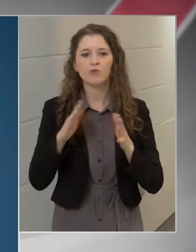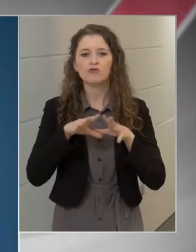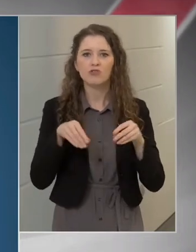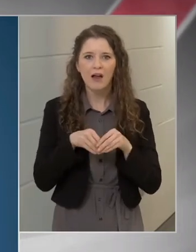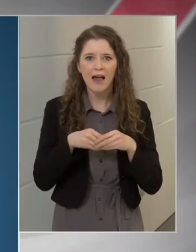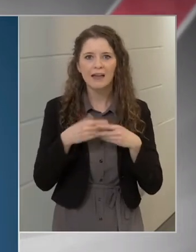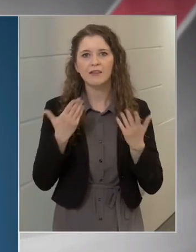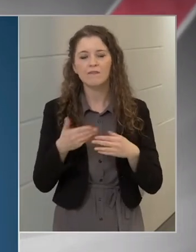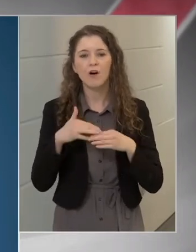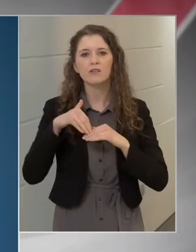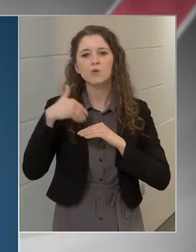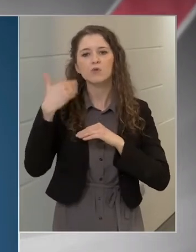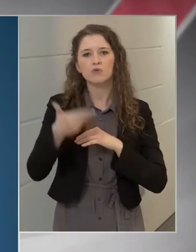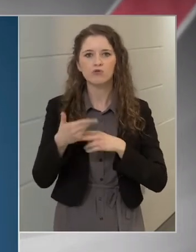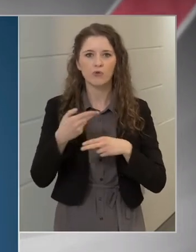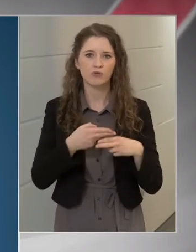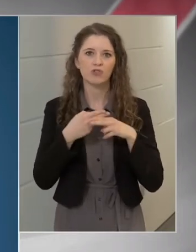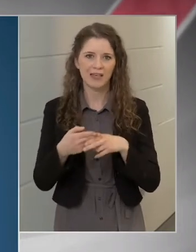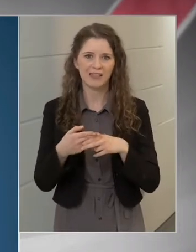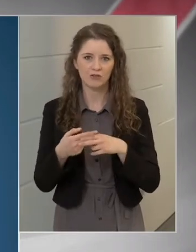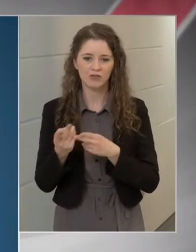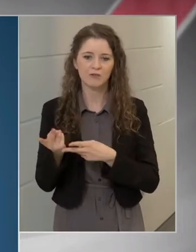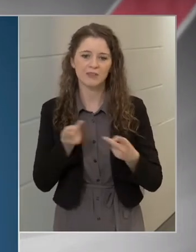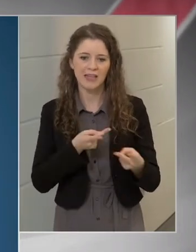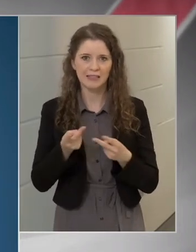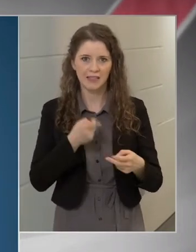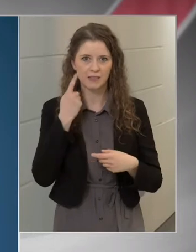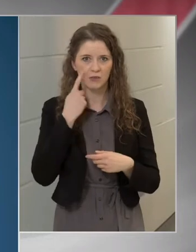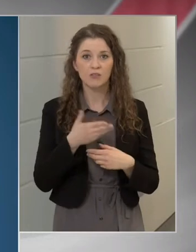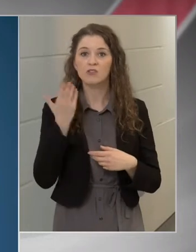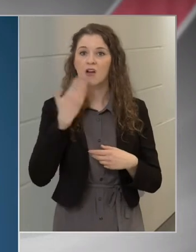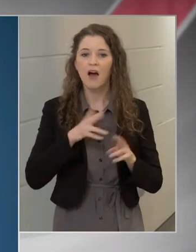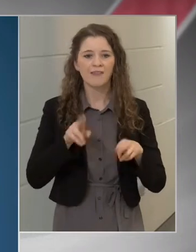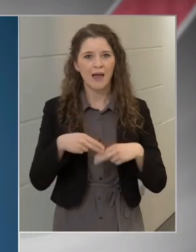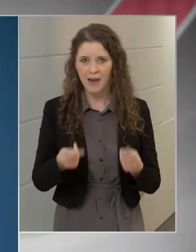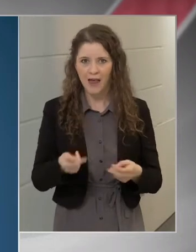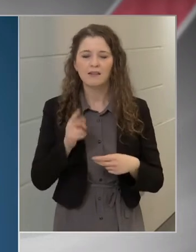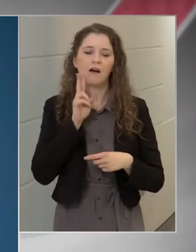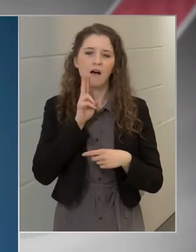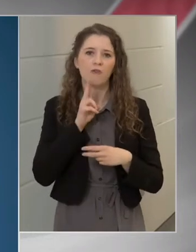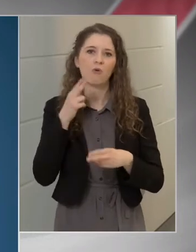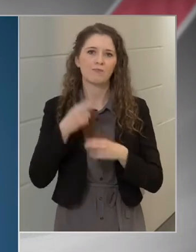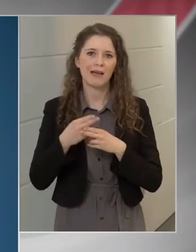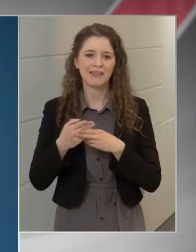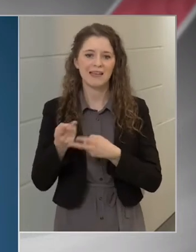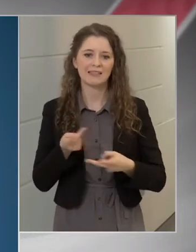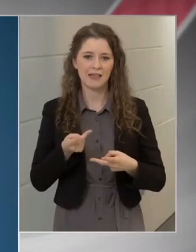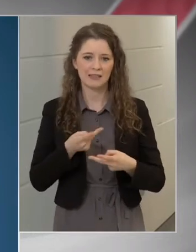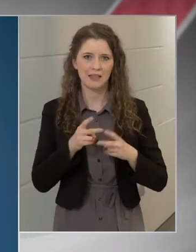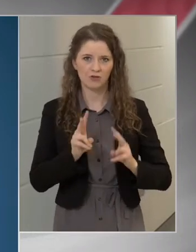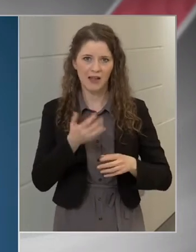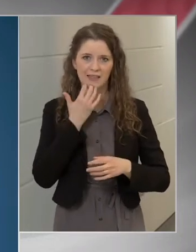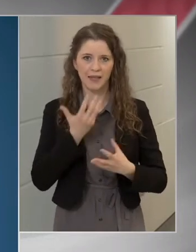segítséggel történő szállítás, amennyiben ez nem lehetséges, akkor pedig a betegszállító igénybevétele.